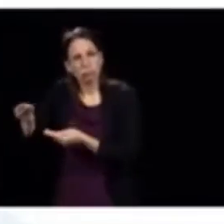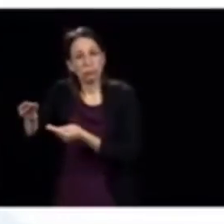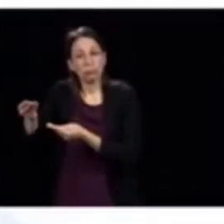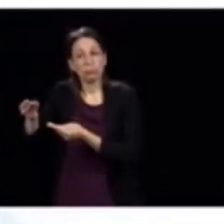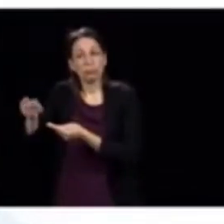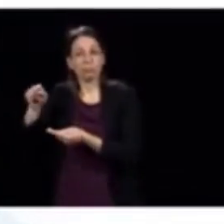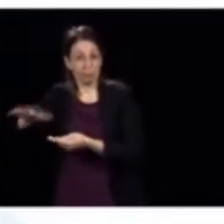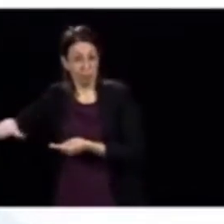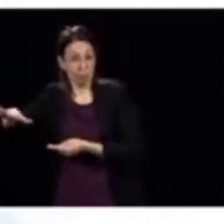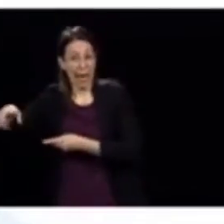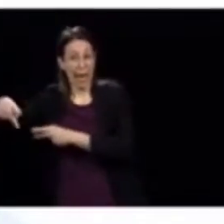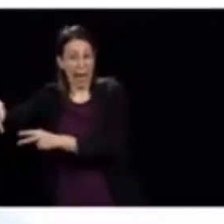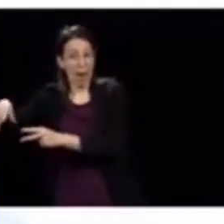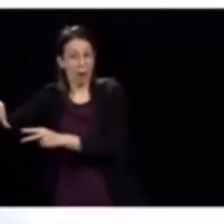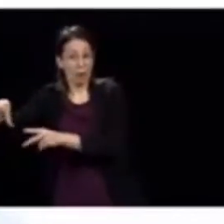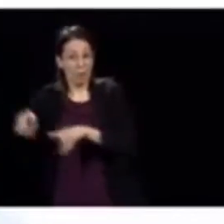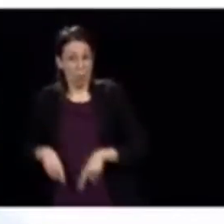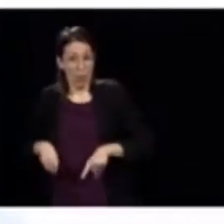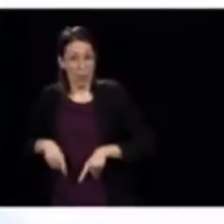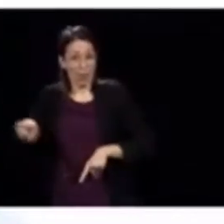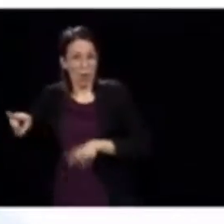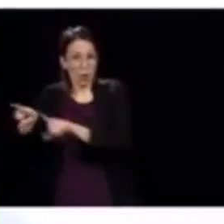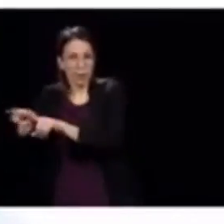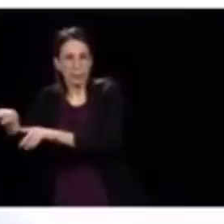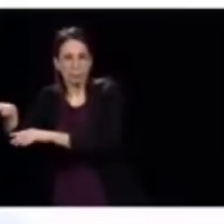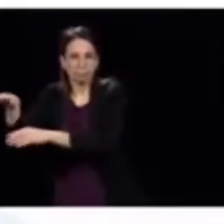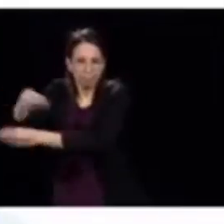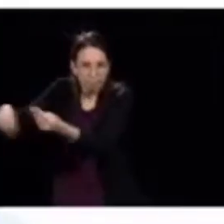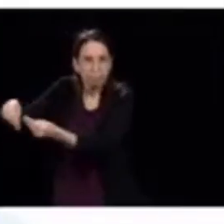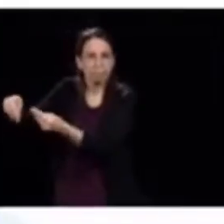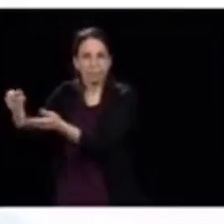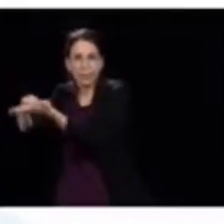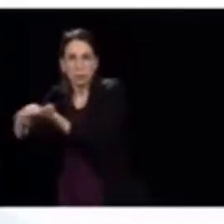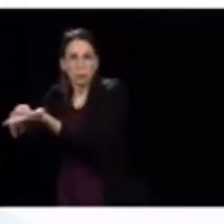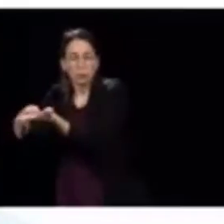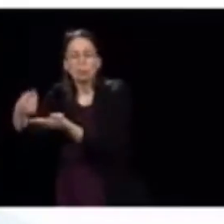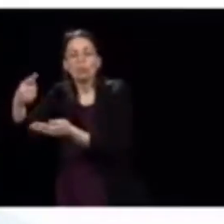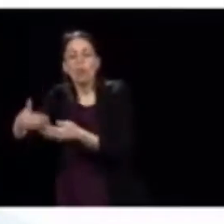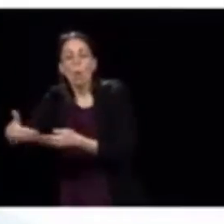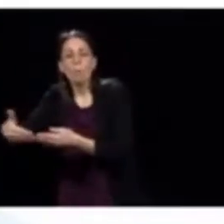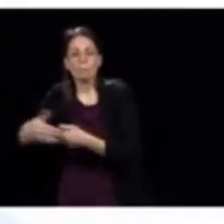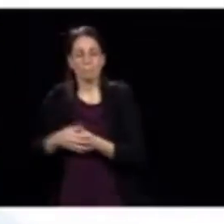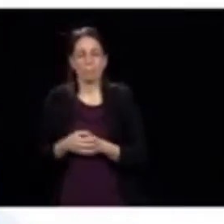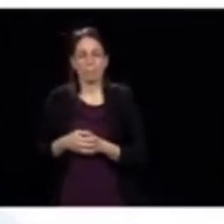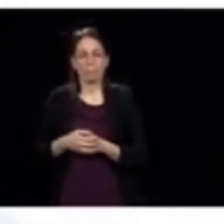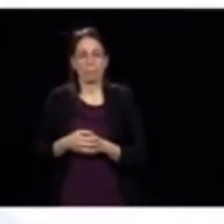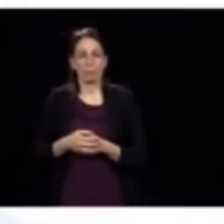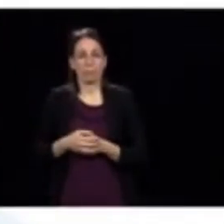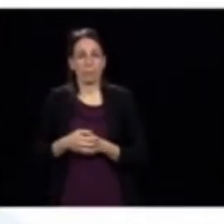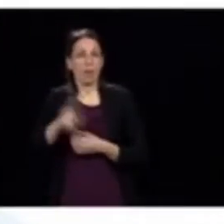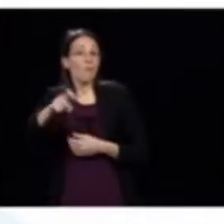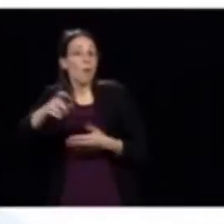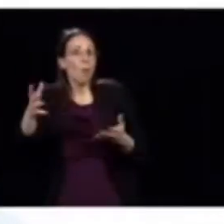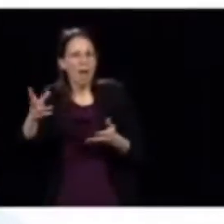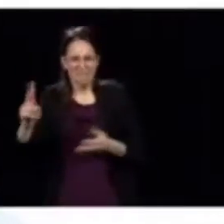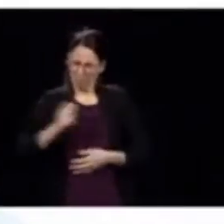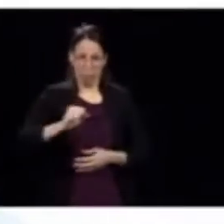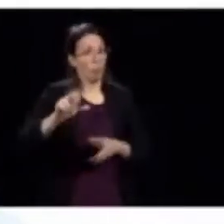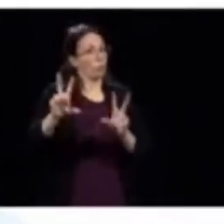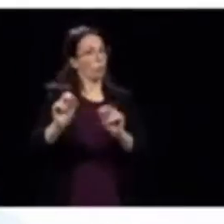leurs députés au cours des prochains jours. Donc, l'idée, là, ce n pas de rien précipiter, c'est d'y aller